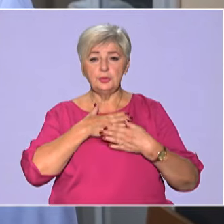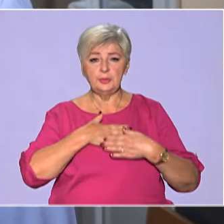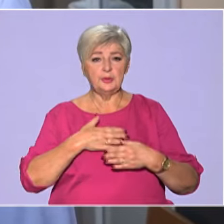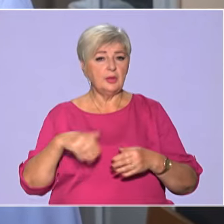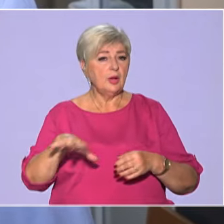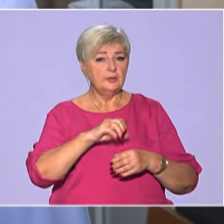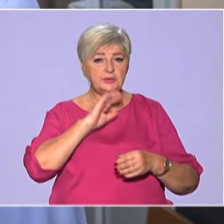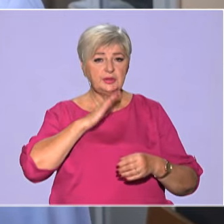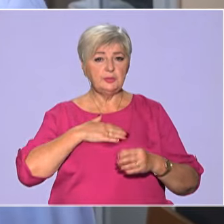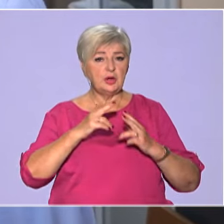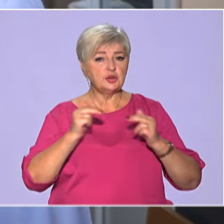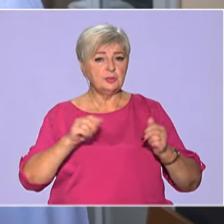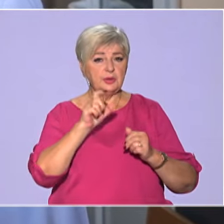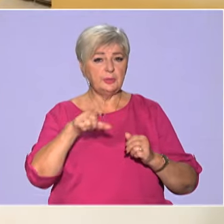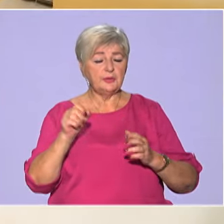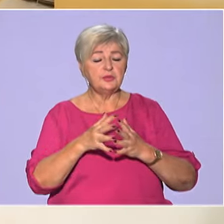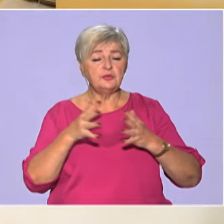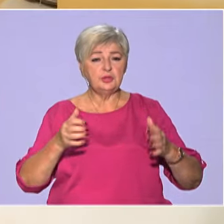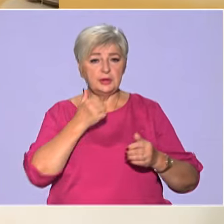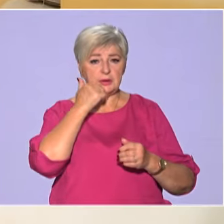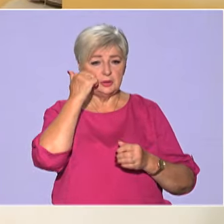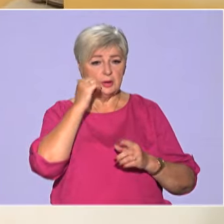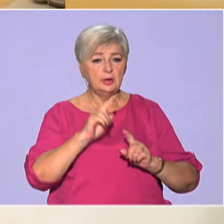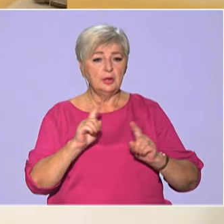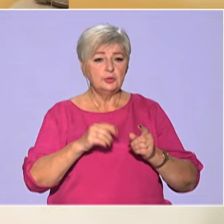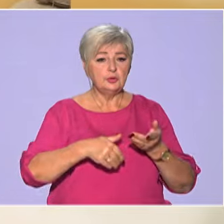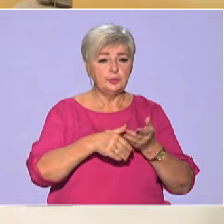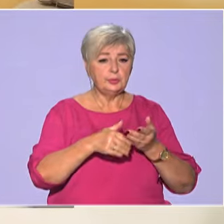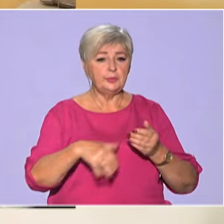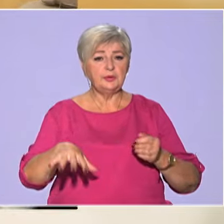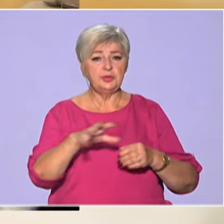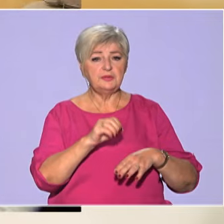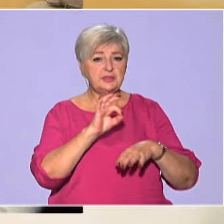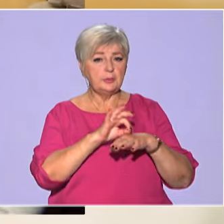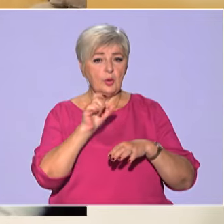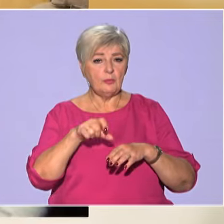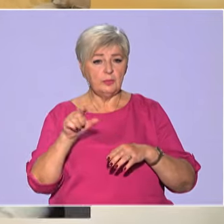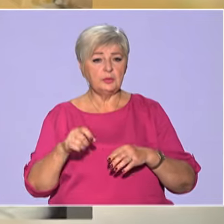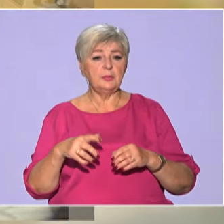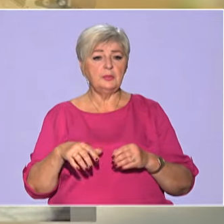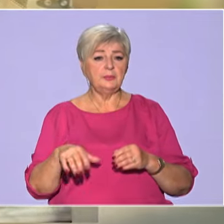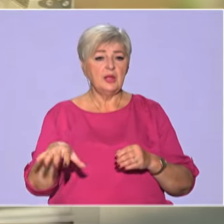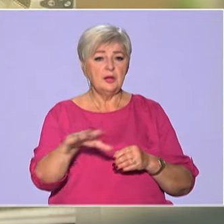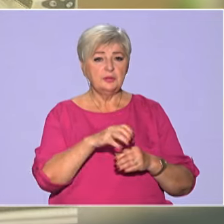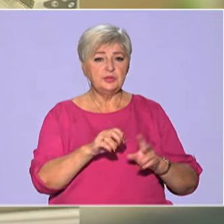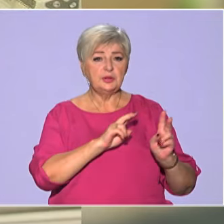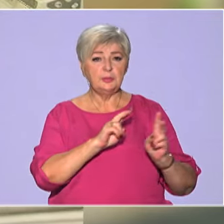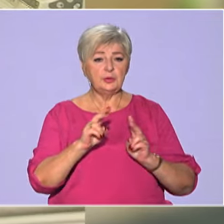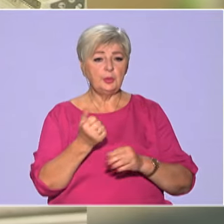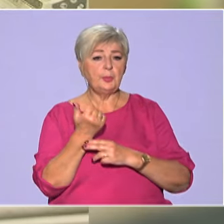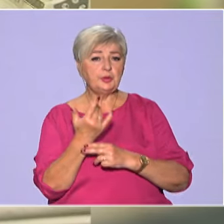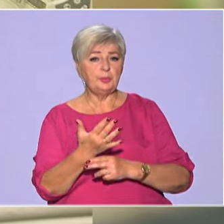нашим дніпровцям велике дякую, щоб допомогти всім хворим, всім, хто потребує